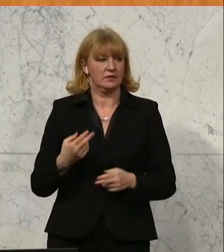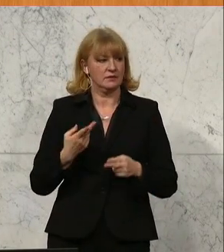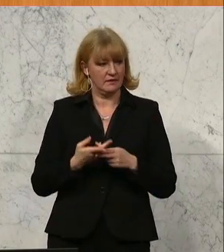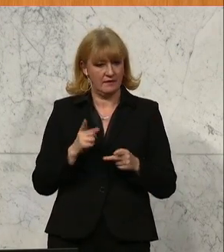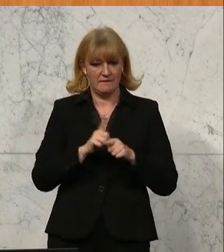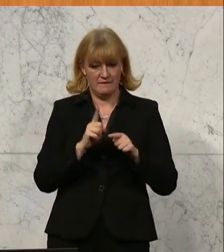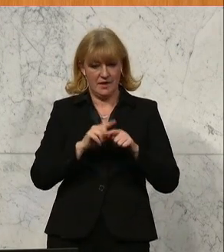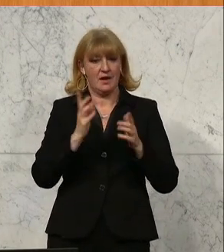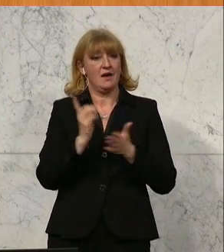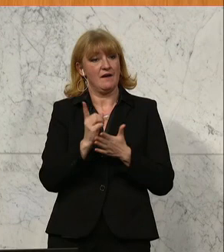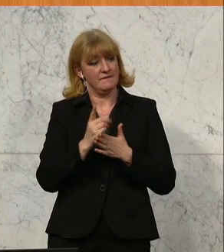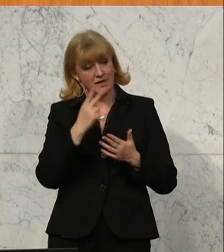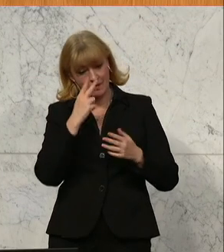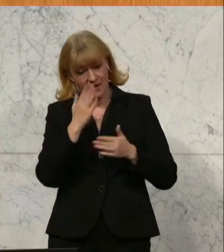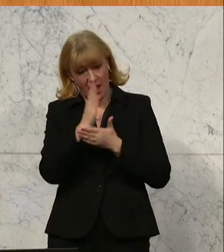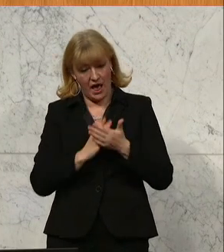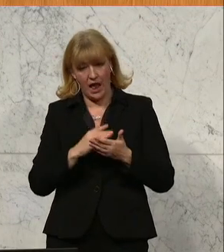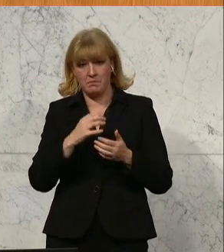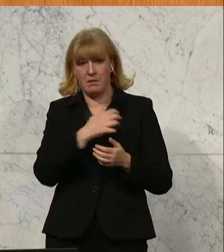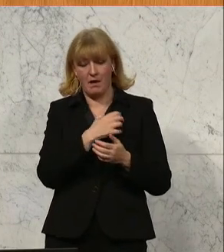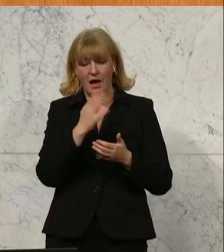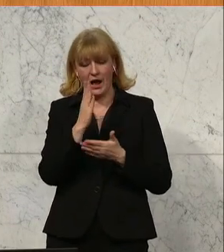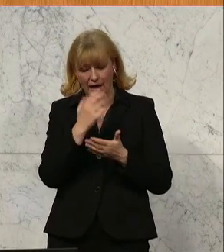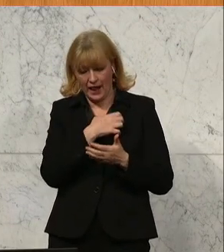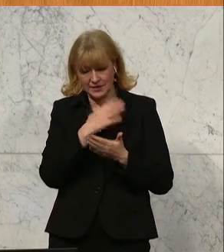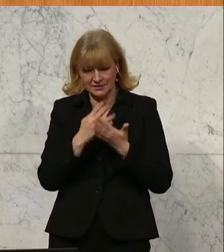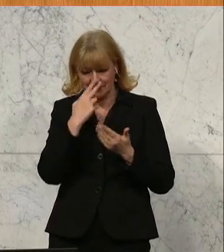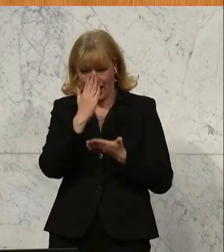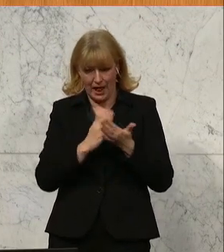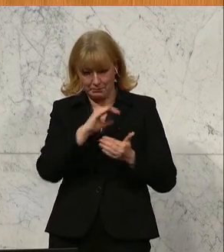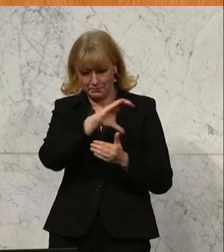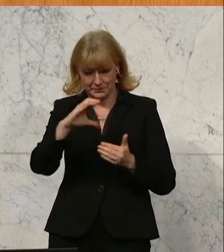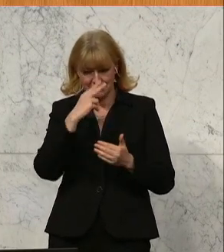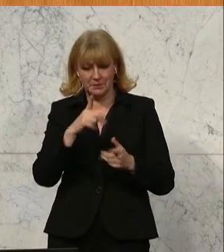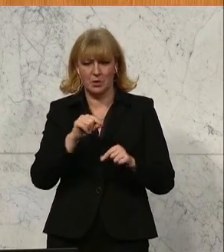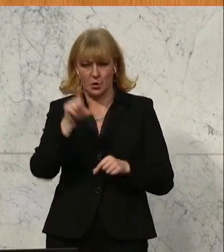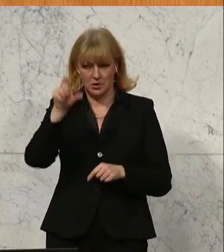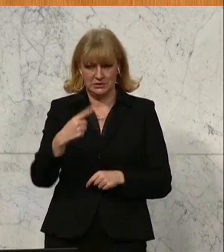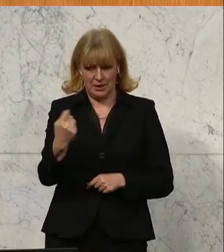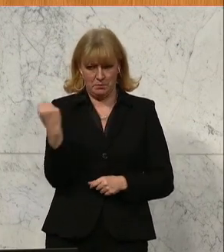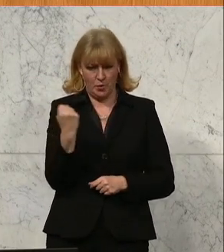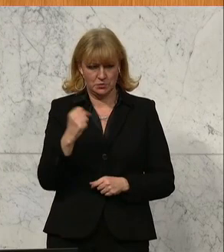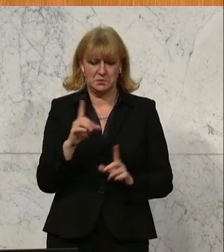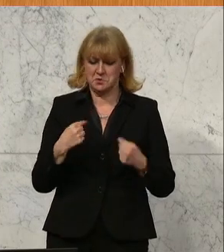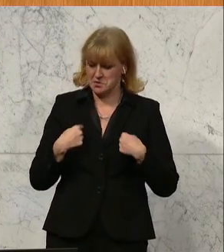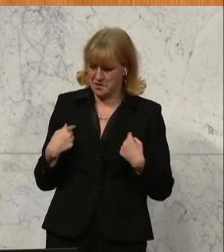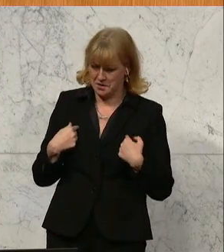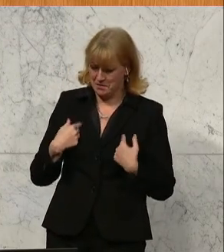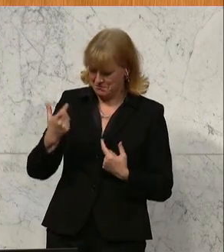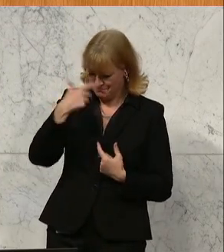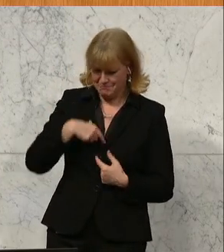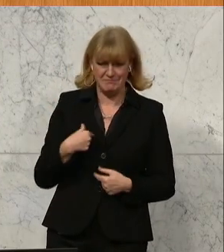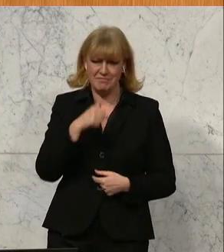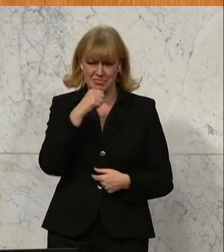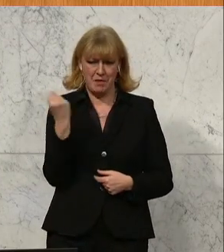Glas nur halb leer sieht, der ist bösartig. Jetzt würde ich für mich einmal den Anspruch nehmen, dass ich nicht bösartig bin. Ich würde es aber